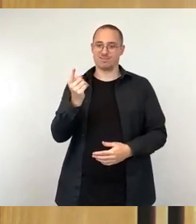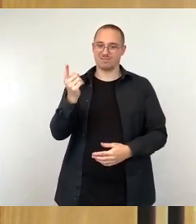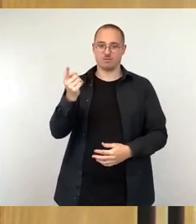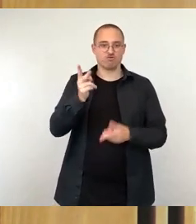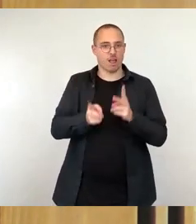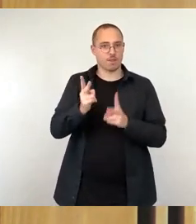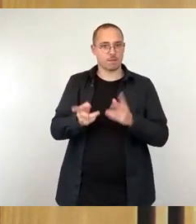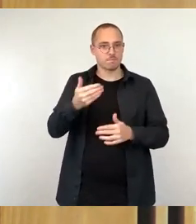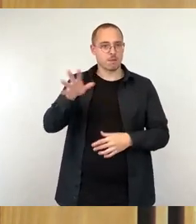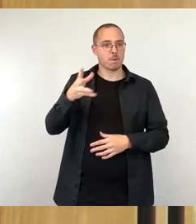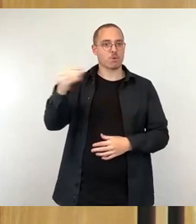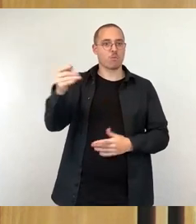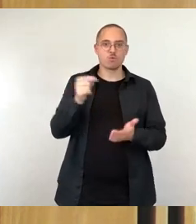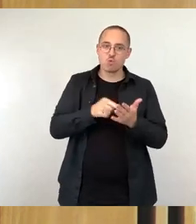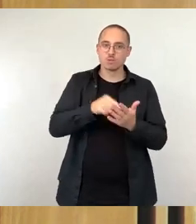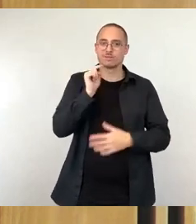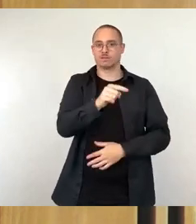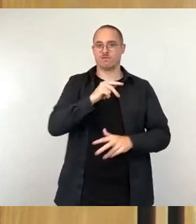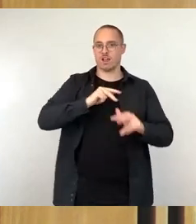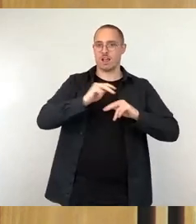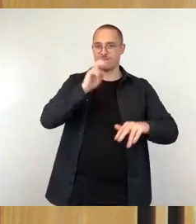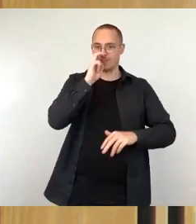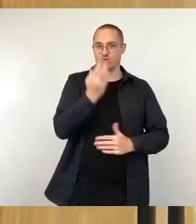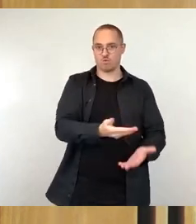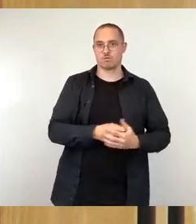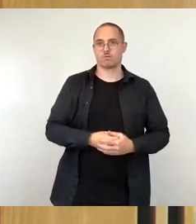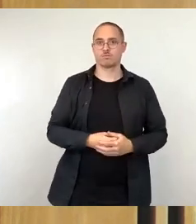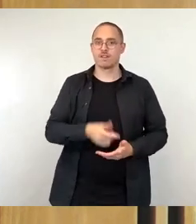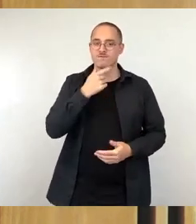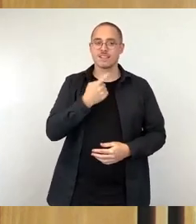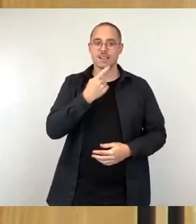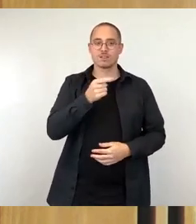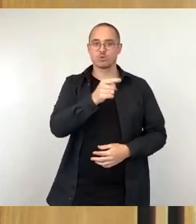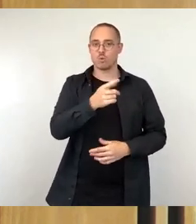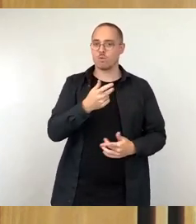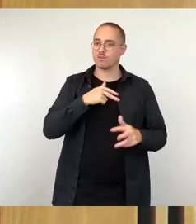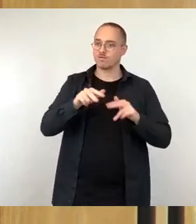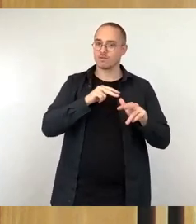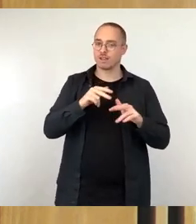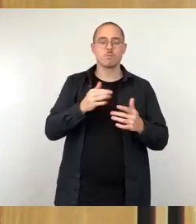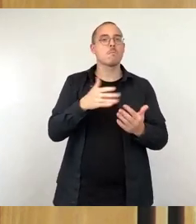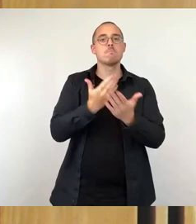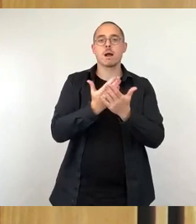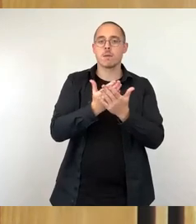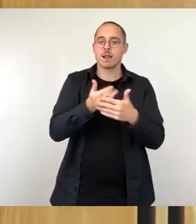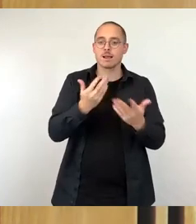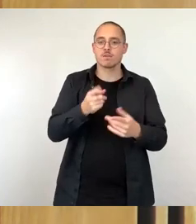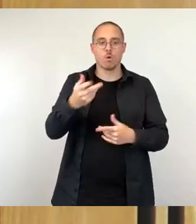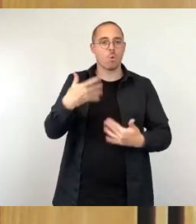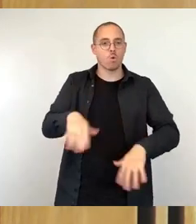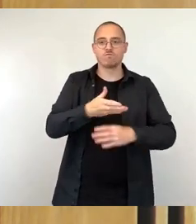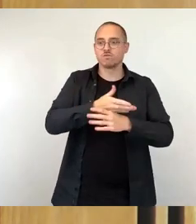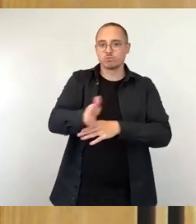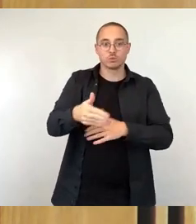viele Beispiele Sie mir bringen können, wo es eine solche markante Verspätung gegeben hat. Und da es keine Standardsituation ist, weil sie